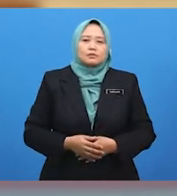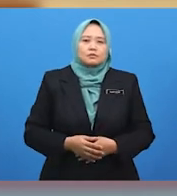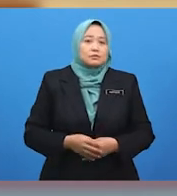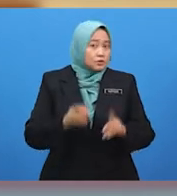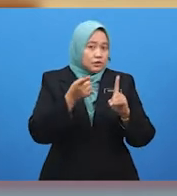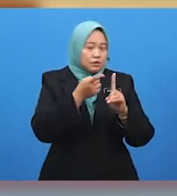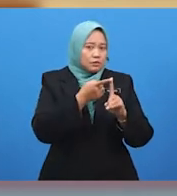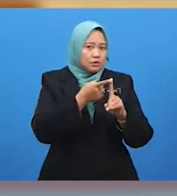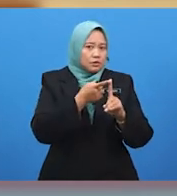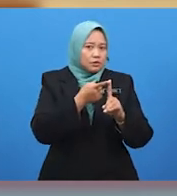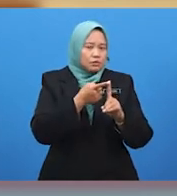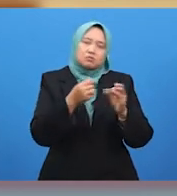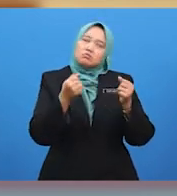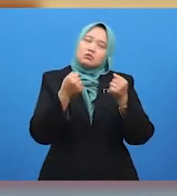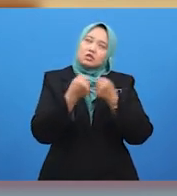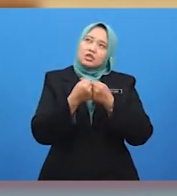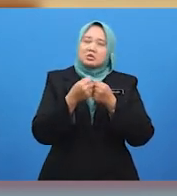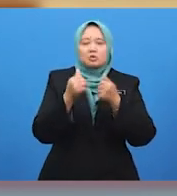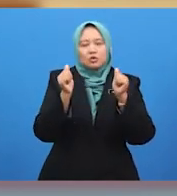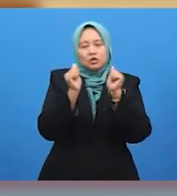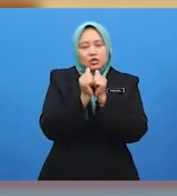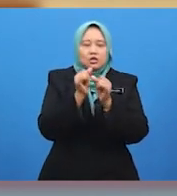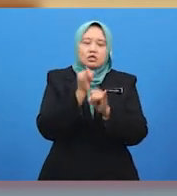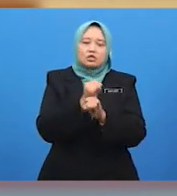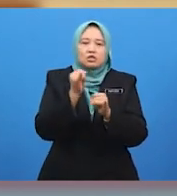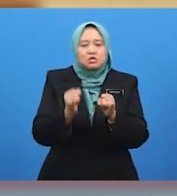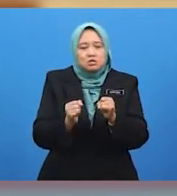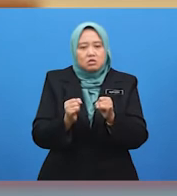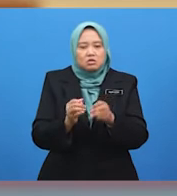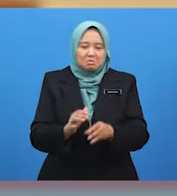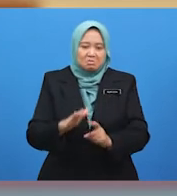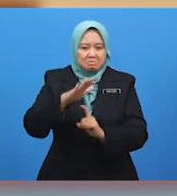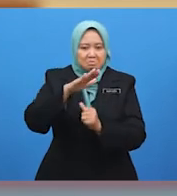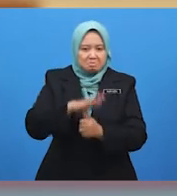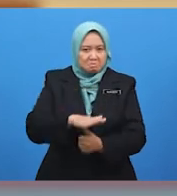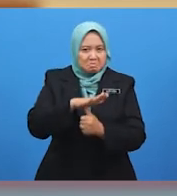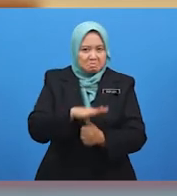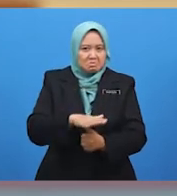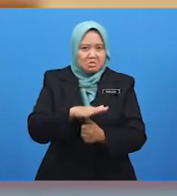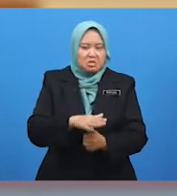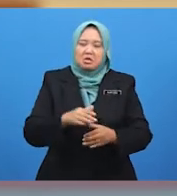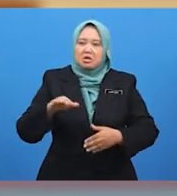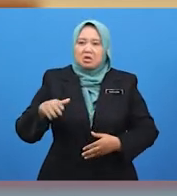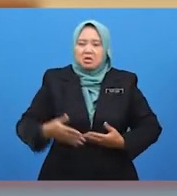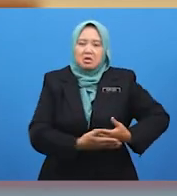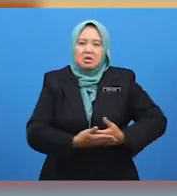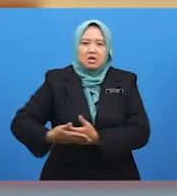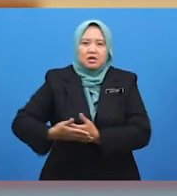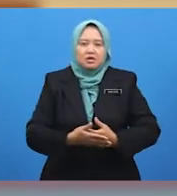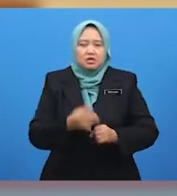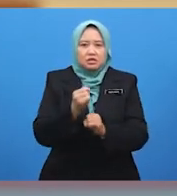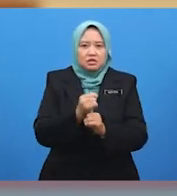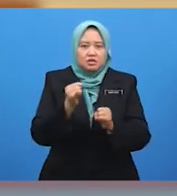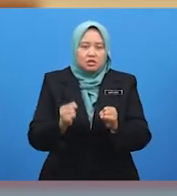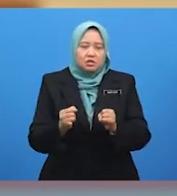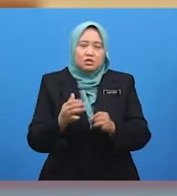bergaduh dengan jiran, membuli anak jiran, mengunggut anak jiran dan... Kumki,